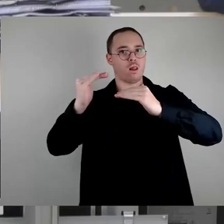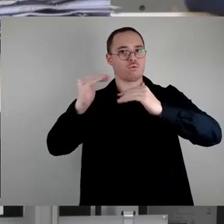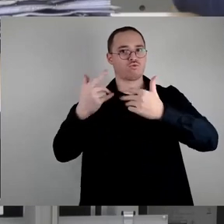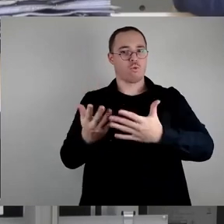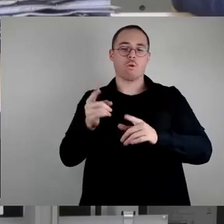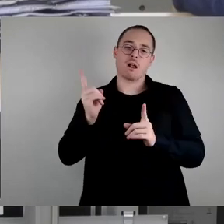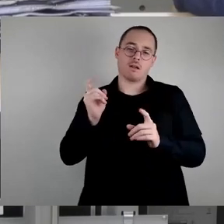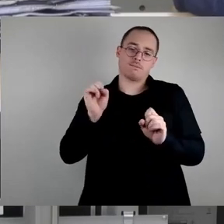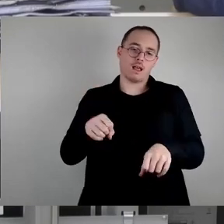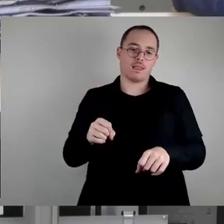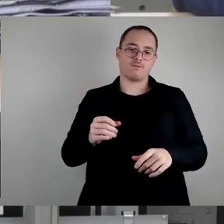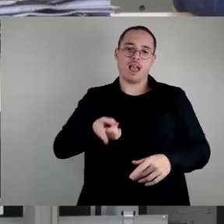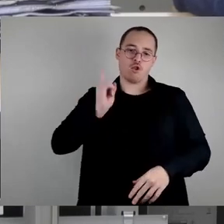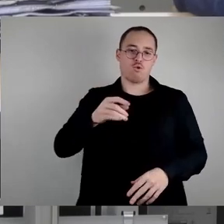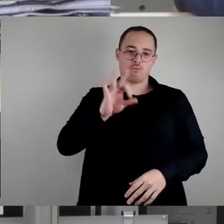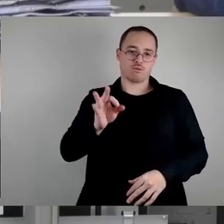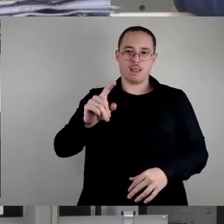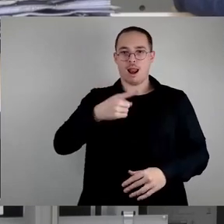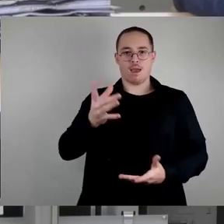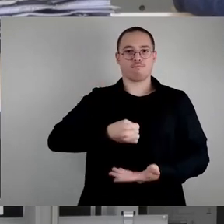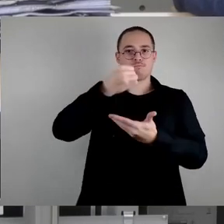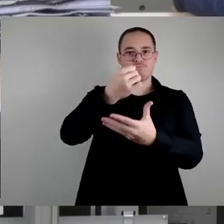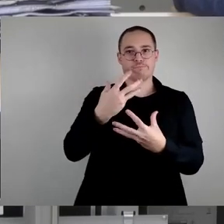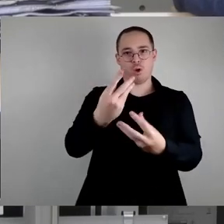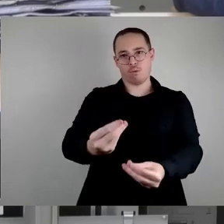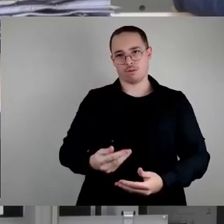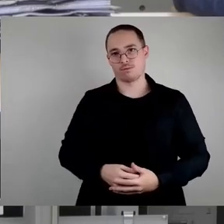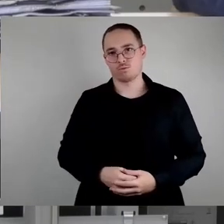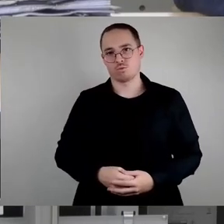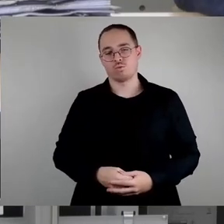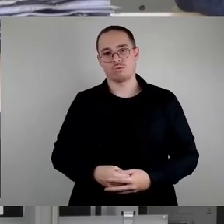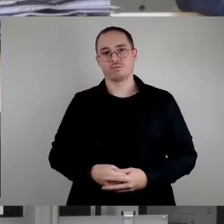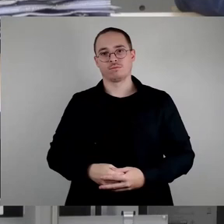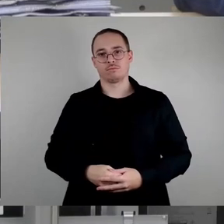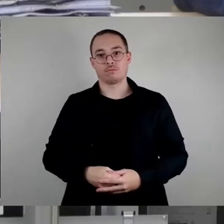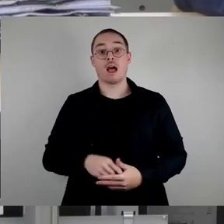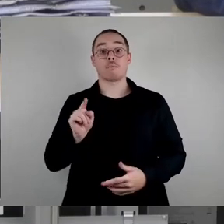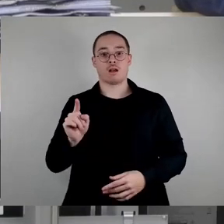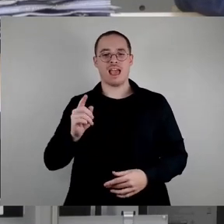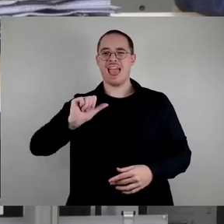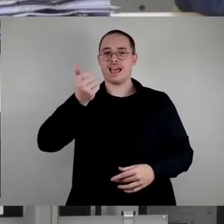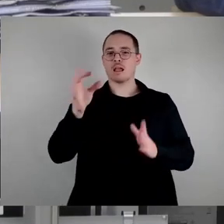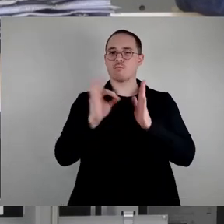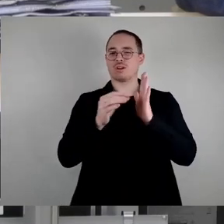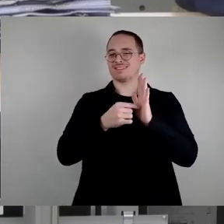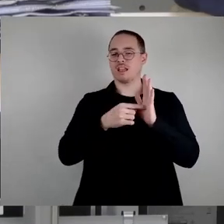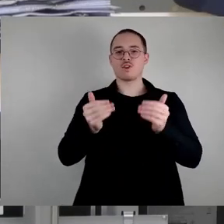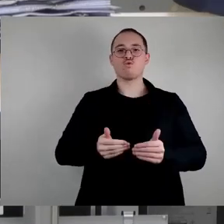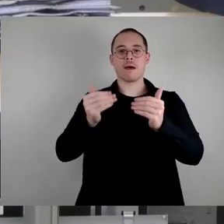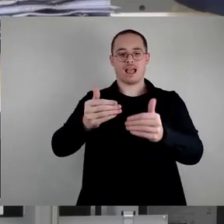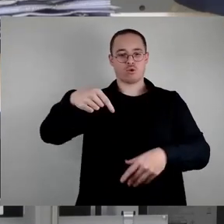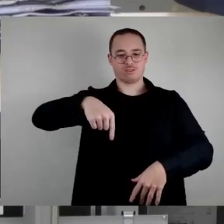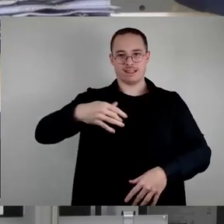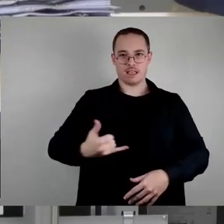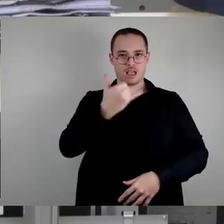sind zu den Stadtbezirken. Warum glauben wir aber, dass der erste Punkt, dass die Übertragung auch noch von den